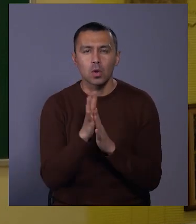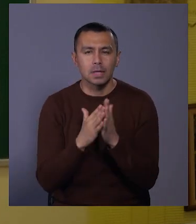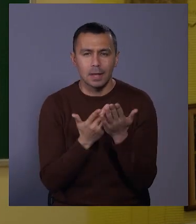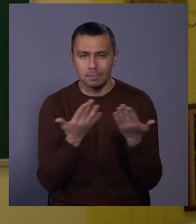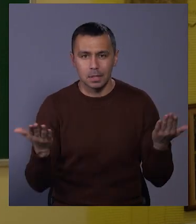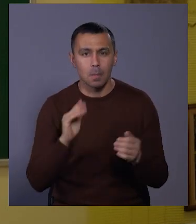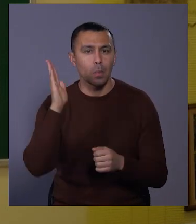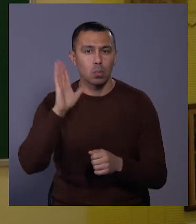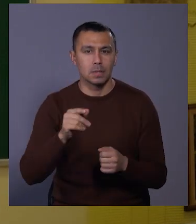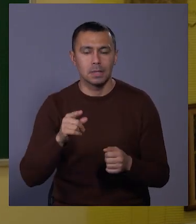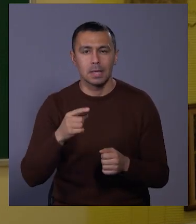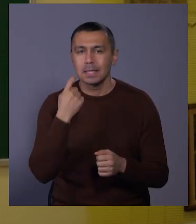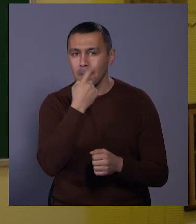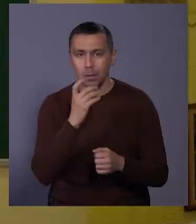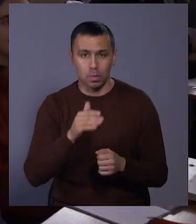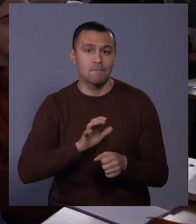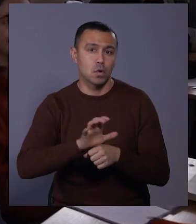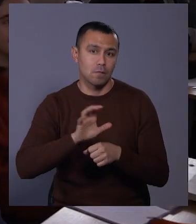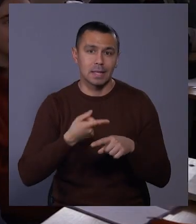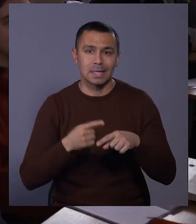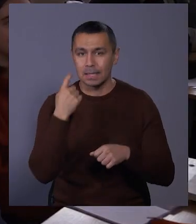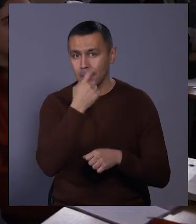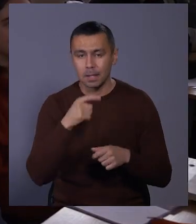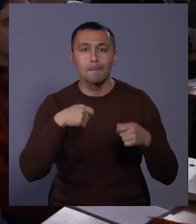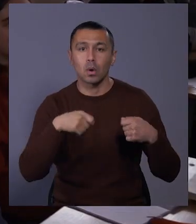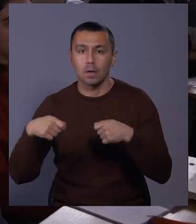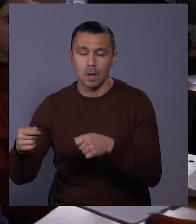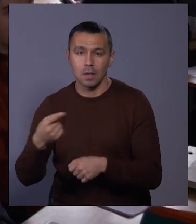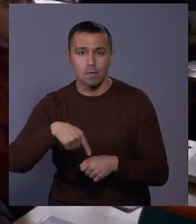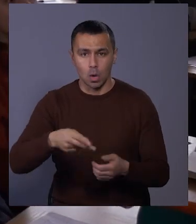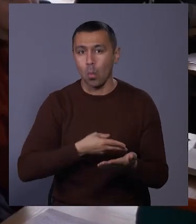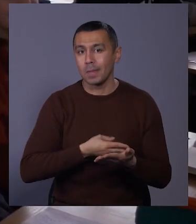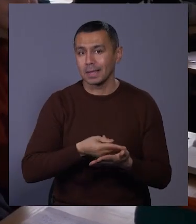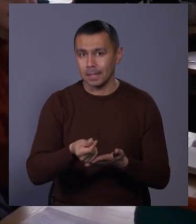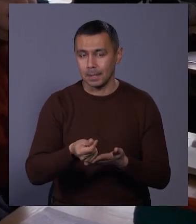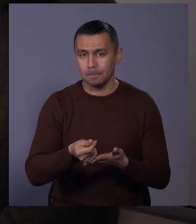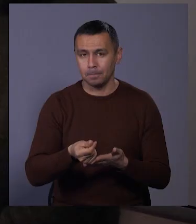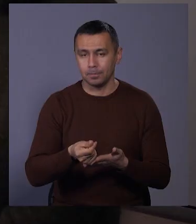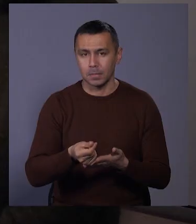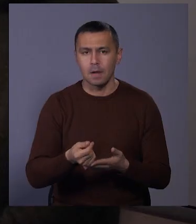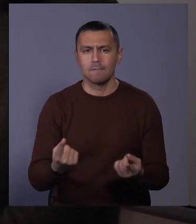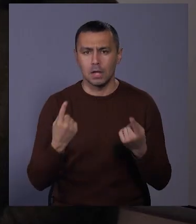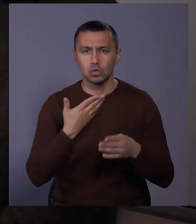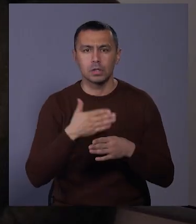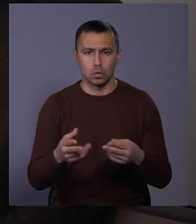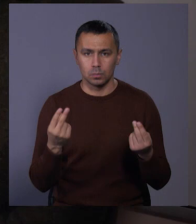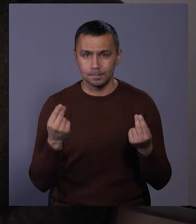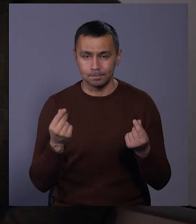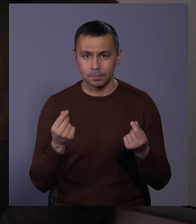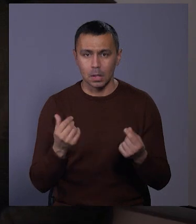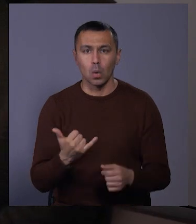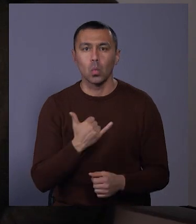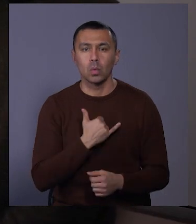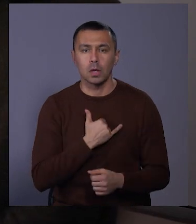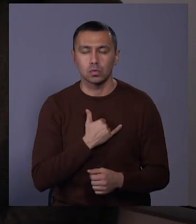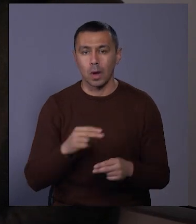майбутньому будуть спеціями. Можливо, ми будемо виготовляти ці спеції, продавати. Вони оплатили вагому суму в наш